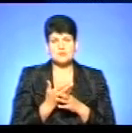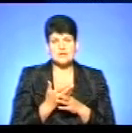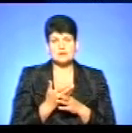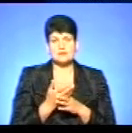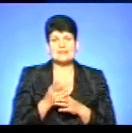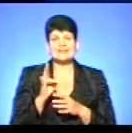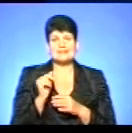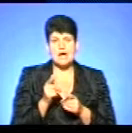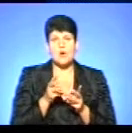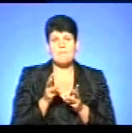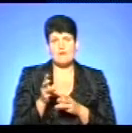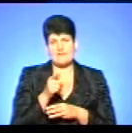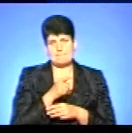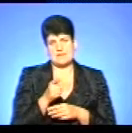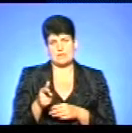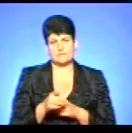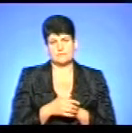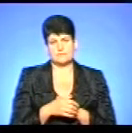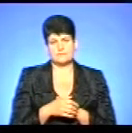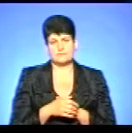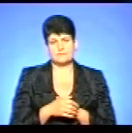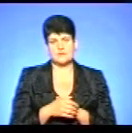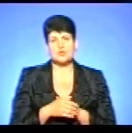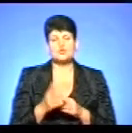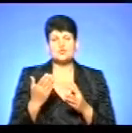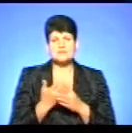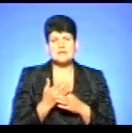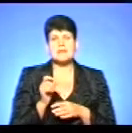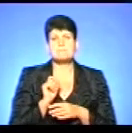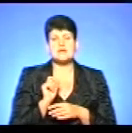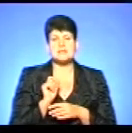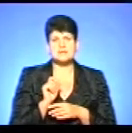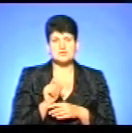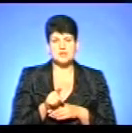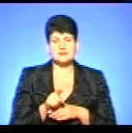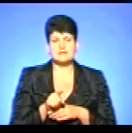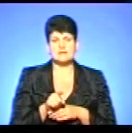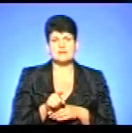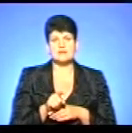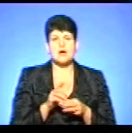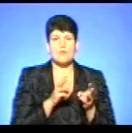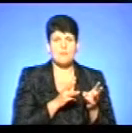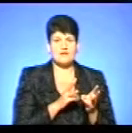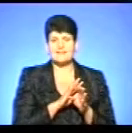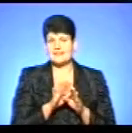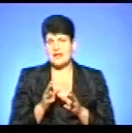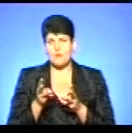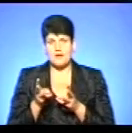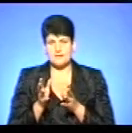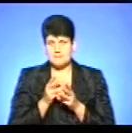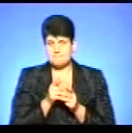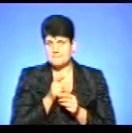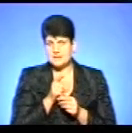на опалювальний період? Так, як я говорив, субсидія призначається на неопалювальний і опалювальний період. В нас